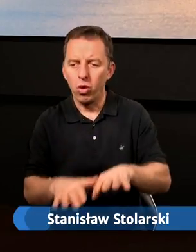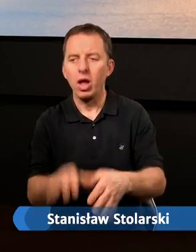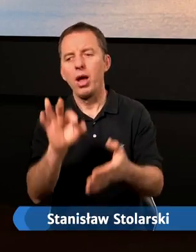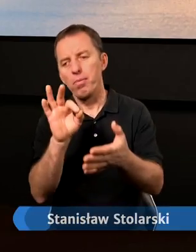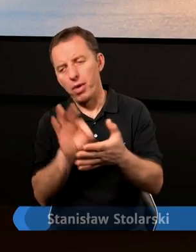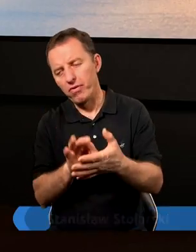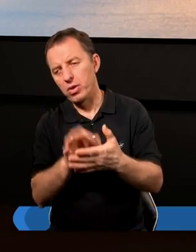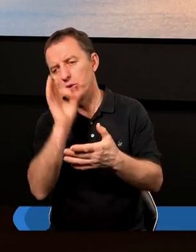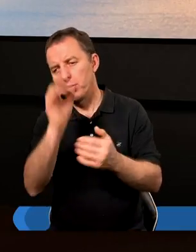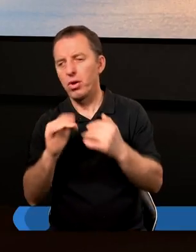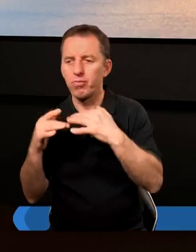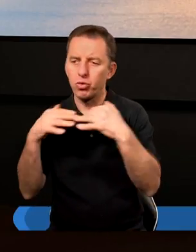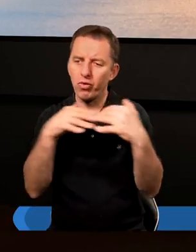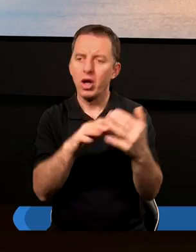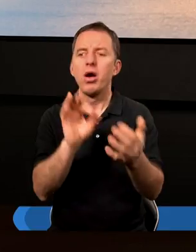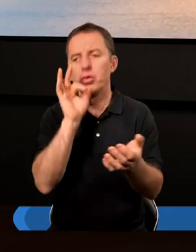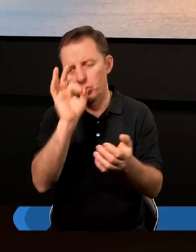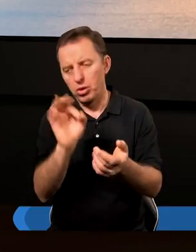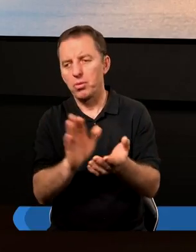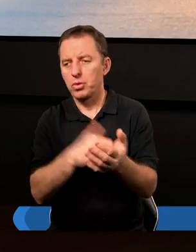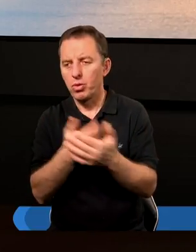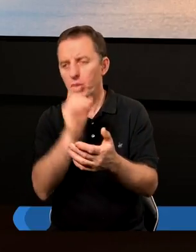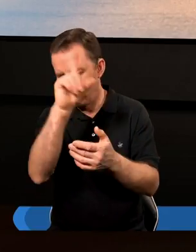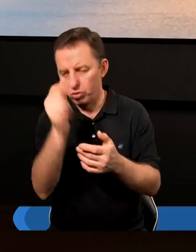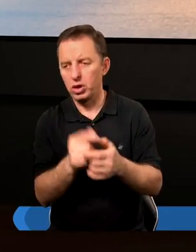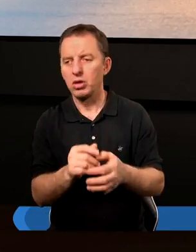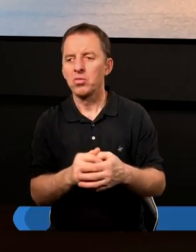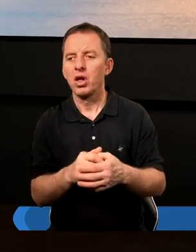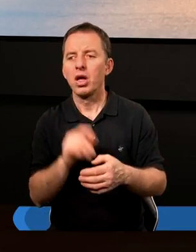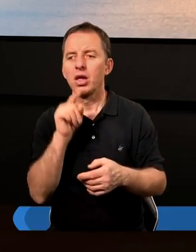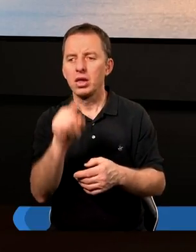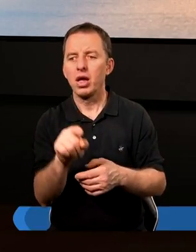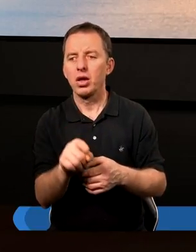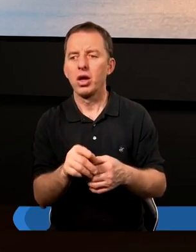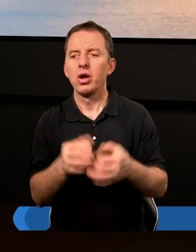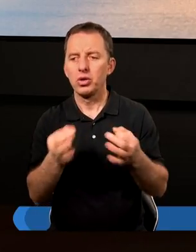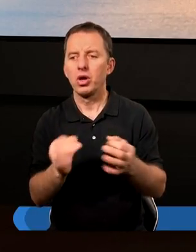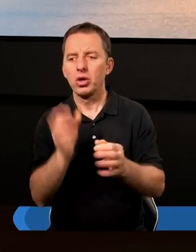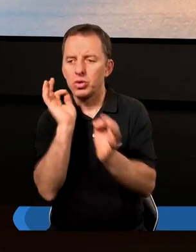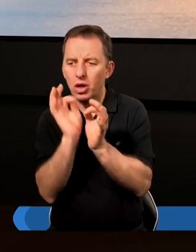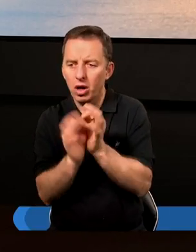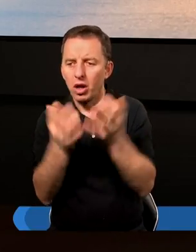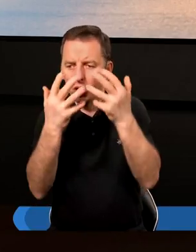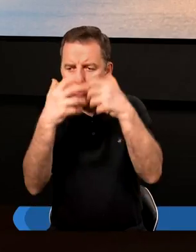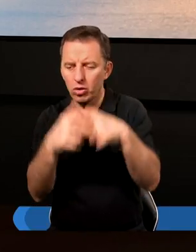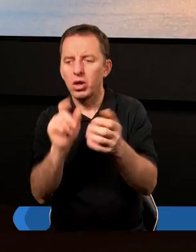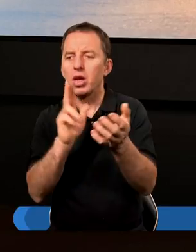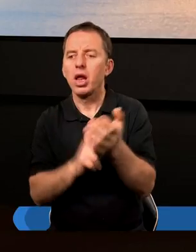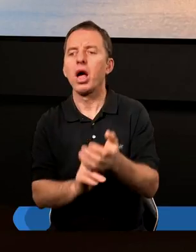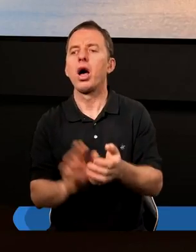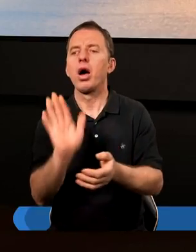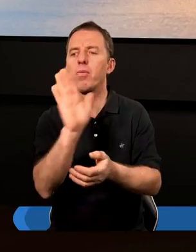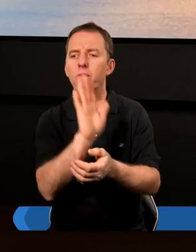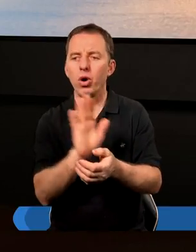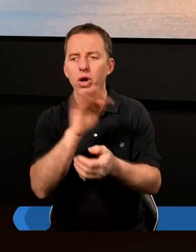pewnemu dobremu wpływowi, tak, potrzebujemy przykładu ludzi. One pociągają. Natomiast dzisiaj się chyba tak szczególnie koncentrujemy na Bogu.